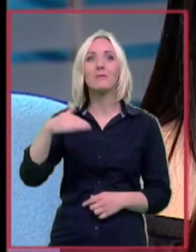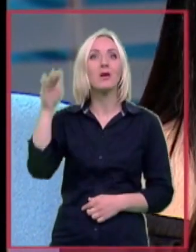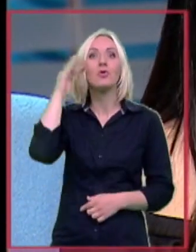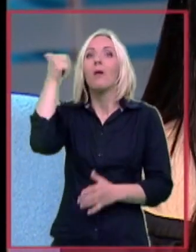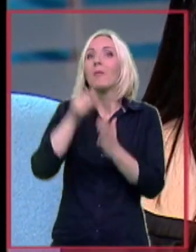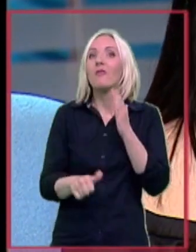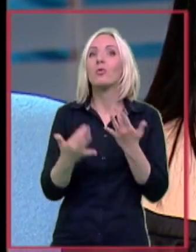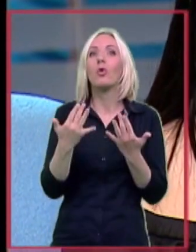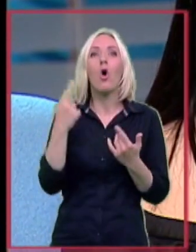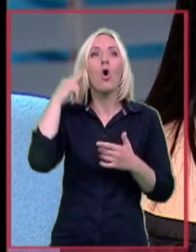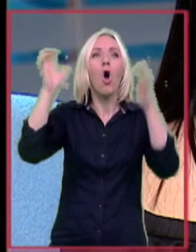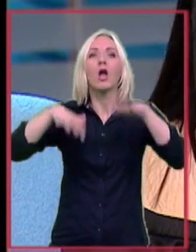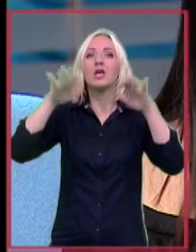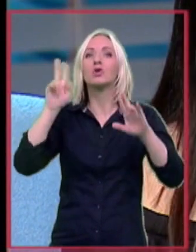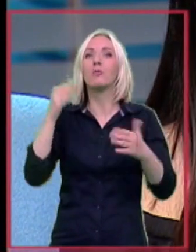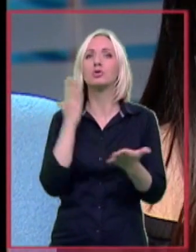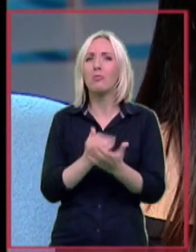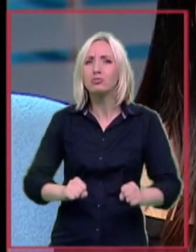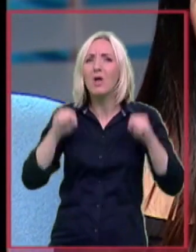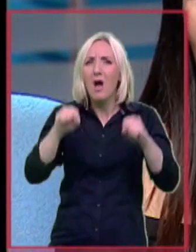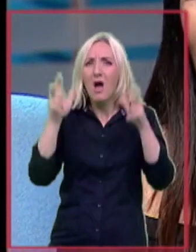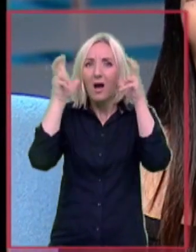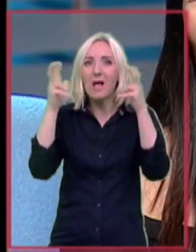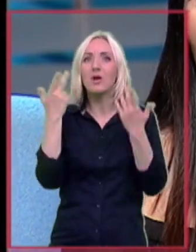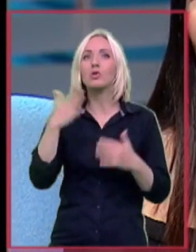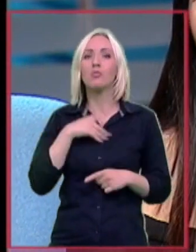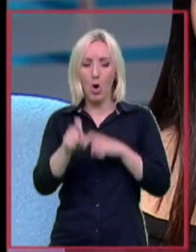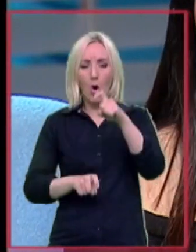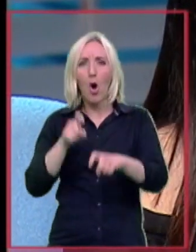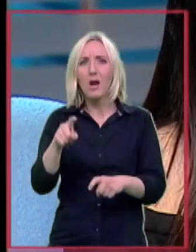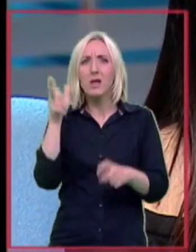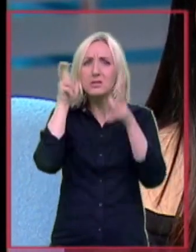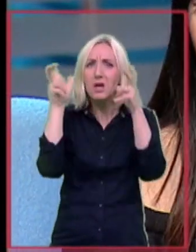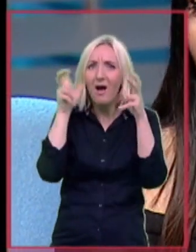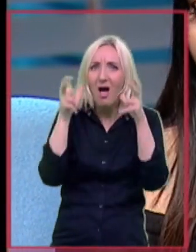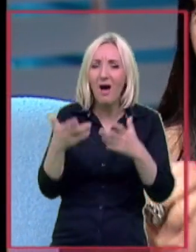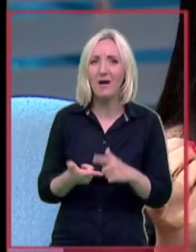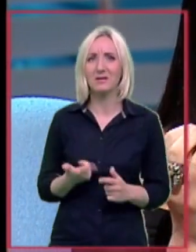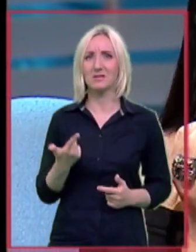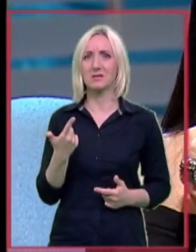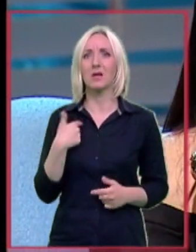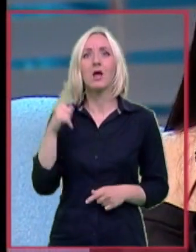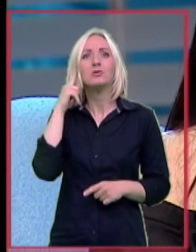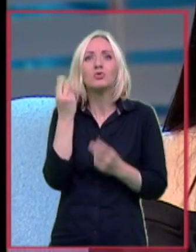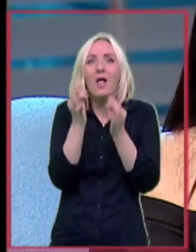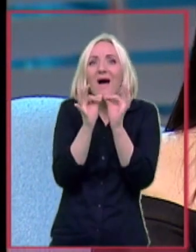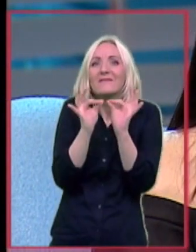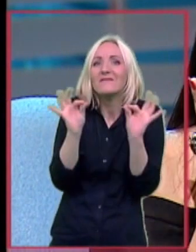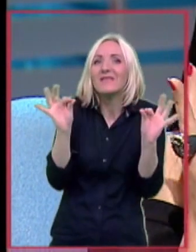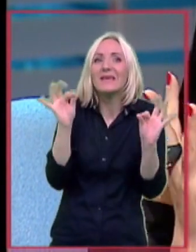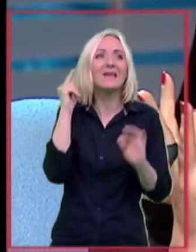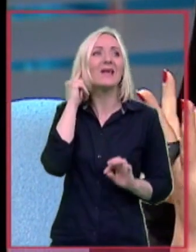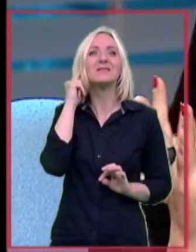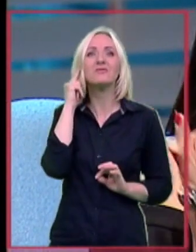prvi put koliko je kiša glasna, koliko su moji koraci glasni. Čula sam neke fine zvuke, a